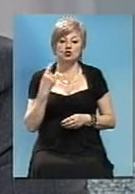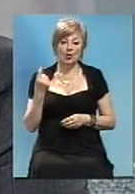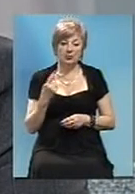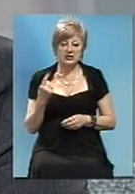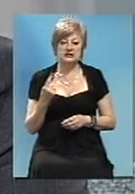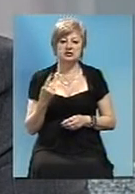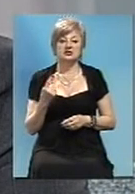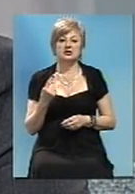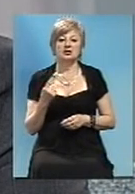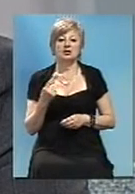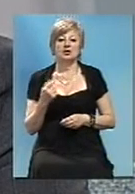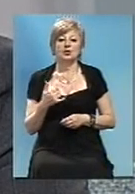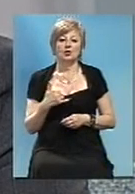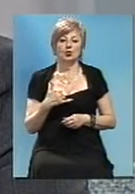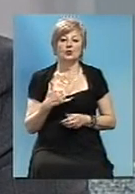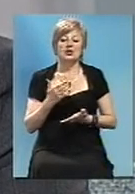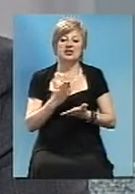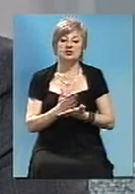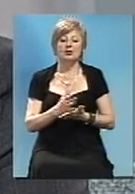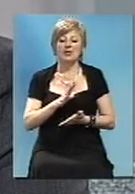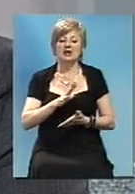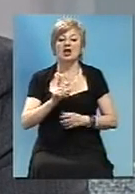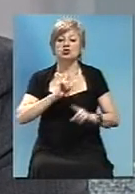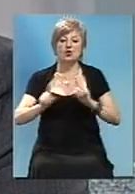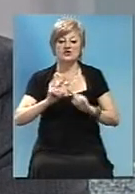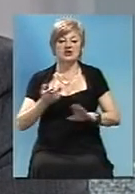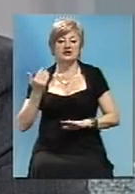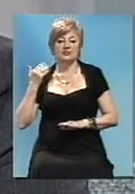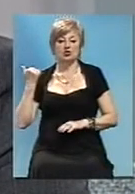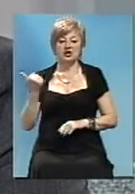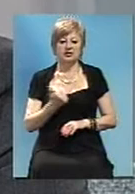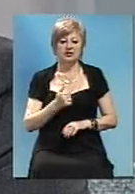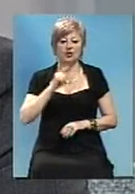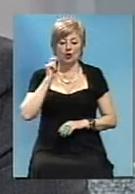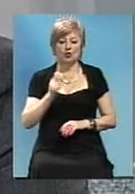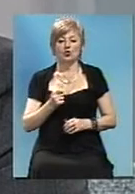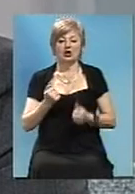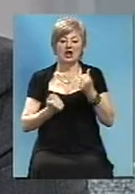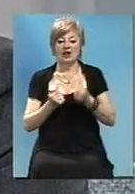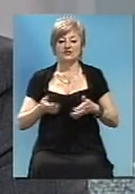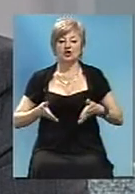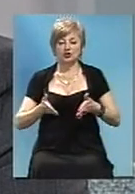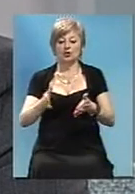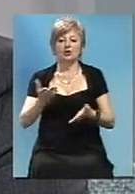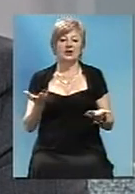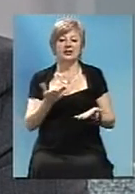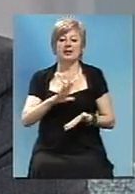у нас состоялось совещання на прошлій неделе в «Укравтодоре», де були представители